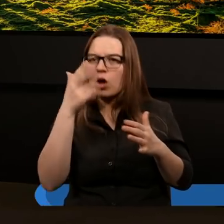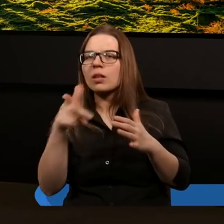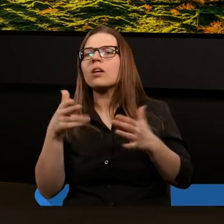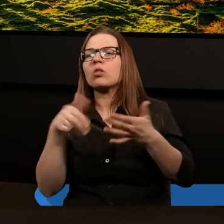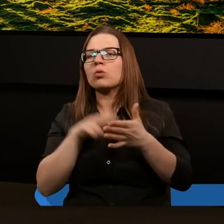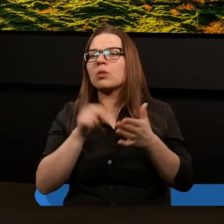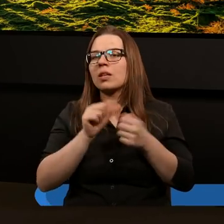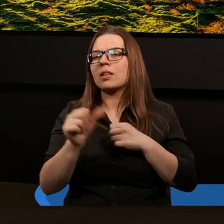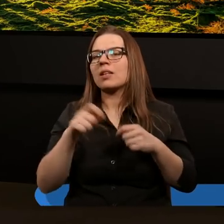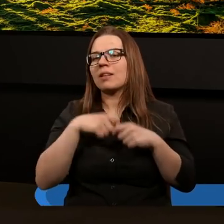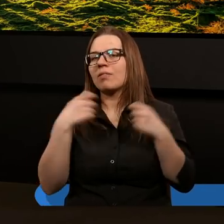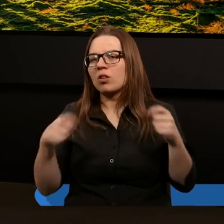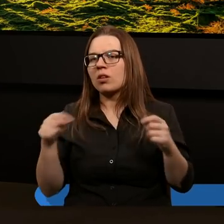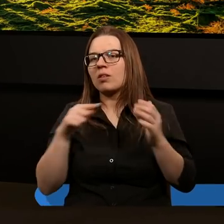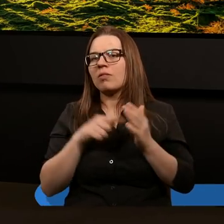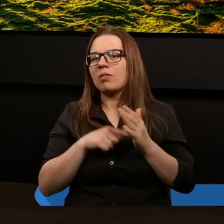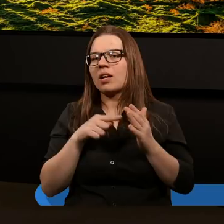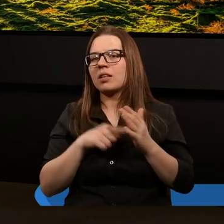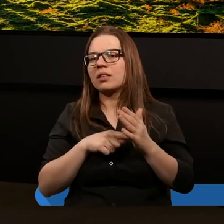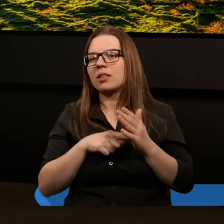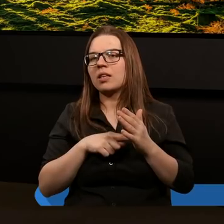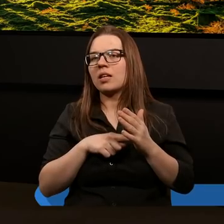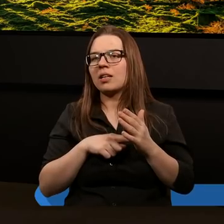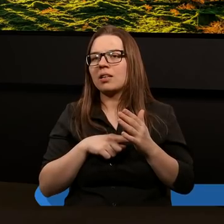która jest związana właśnie